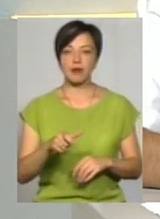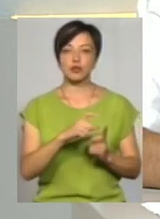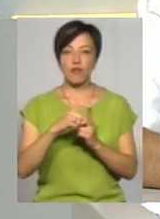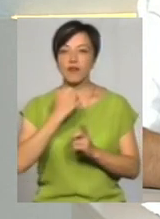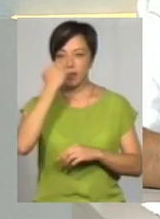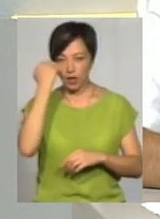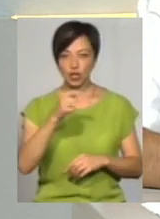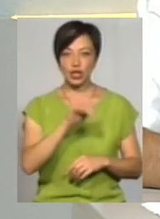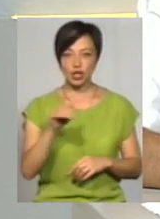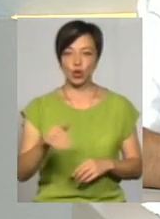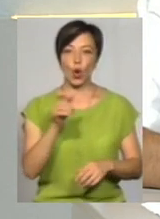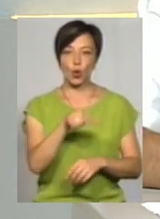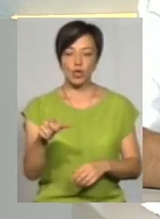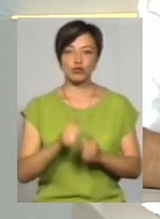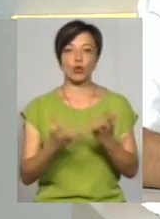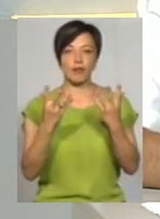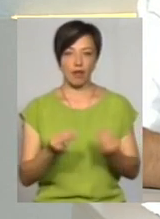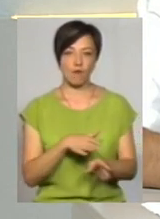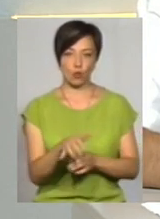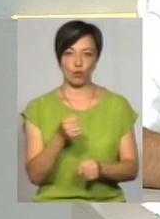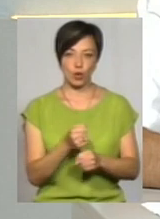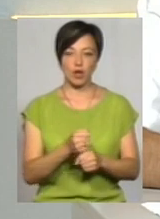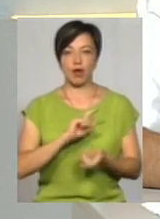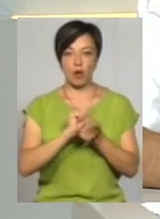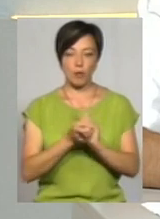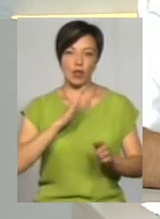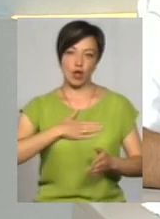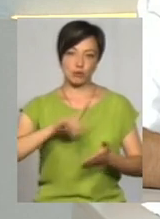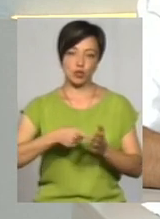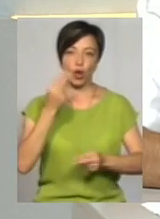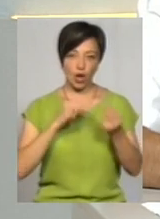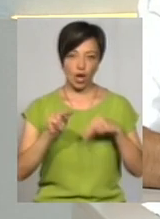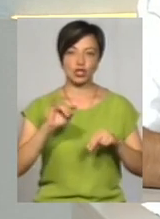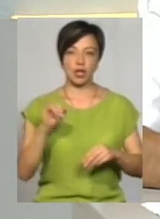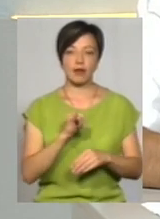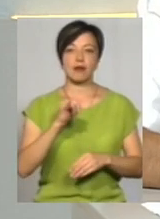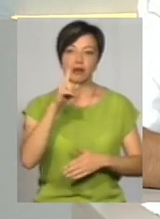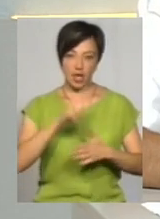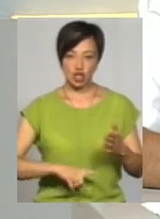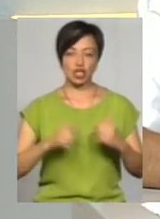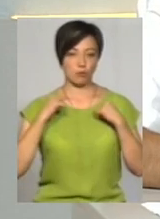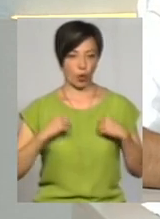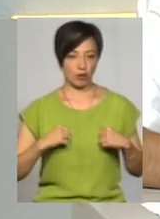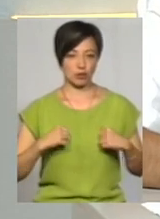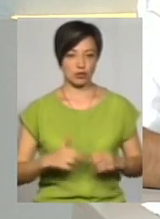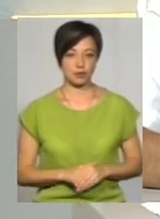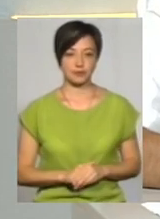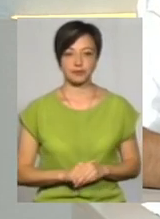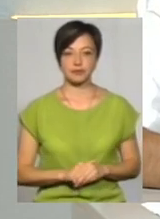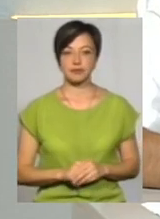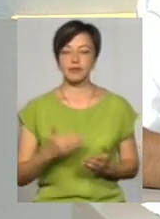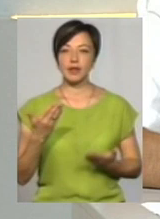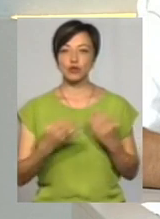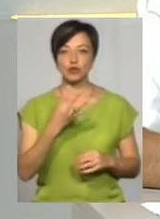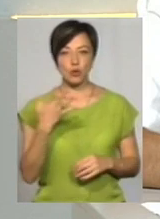тисячі людей щоденно виконують ту роботу, яка робить наше місто краще і надійніше, і спокійніше. І якщо 5